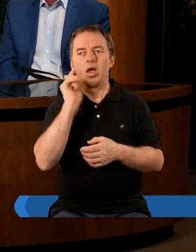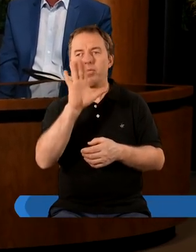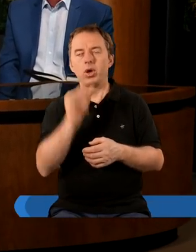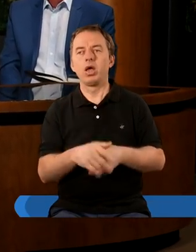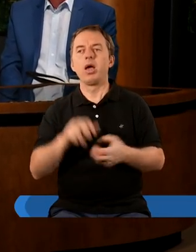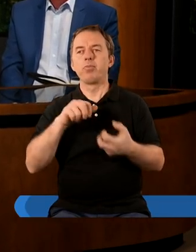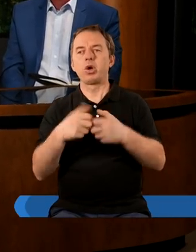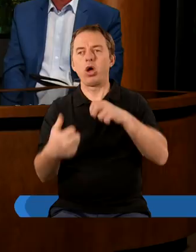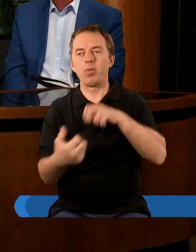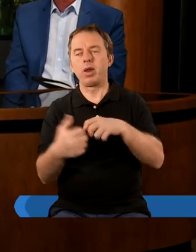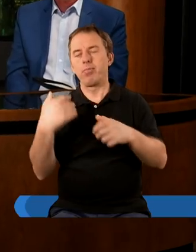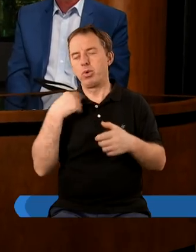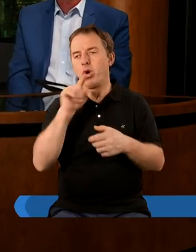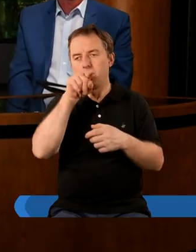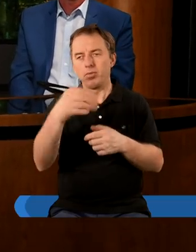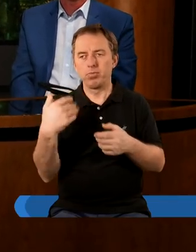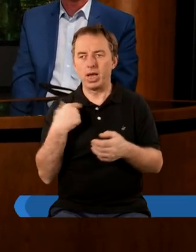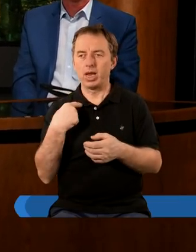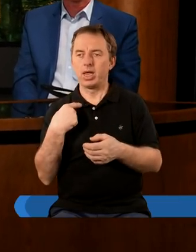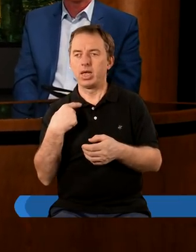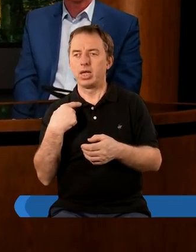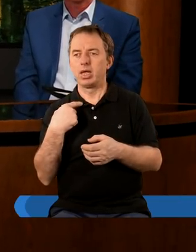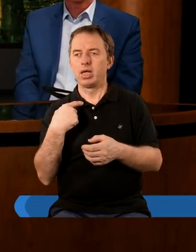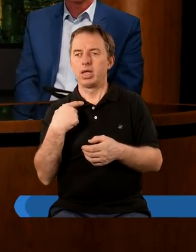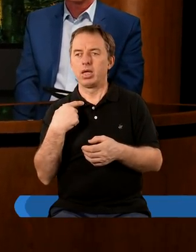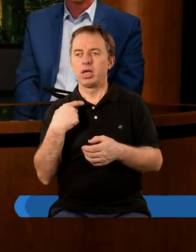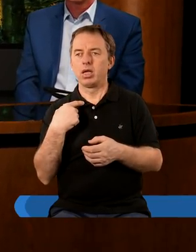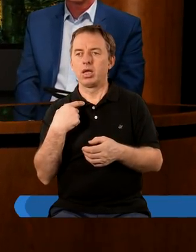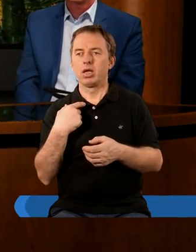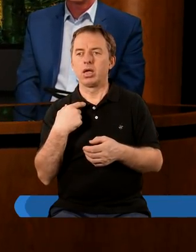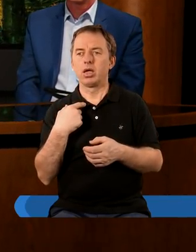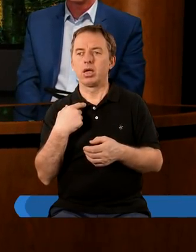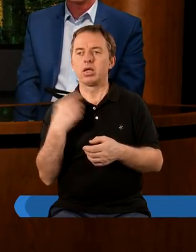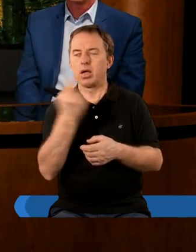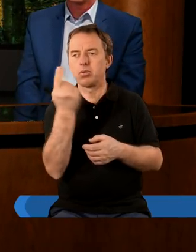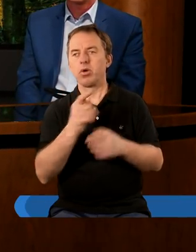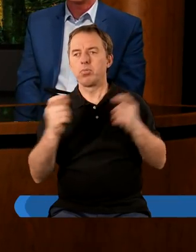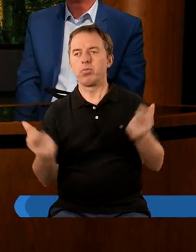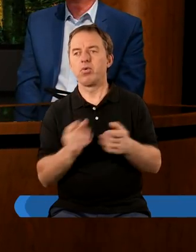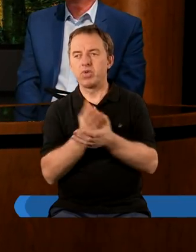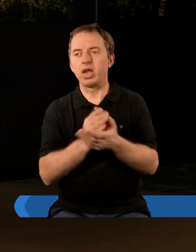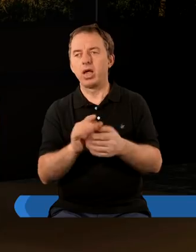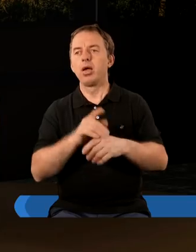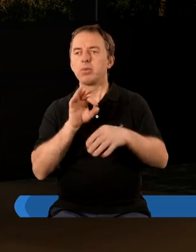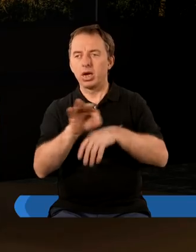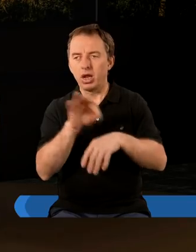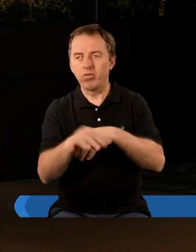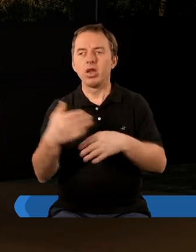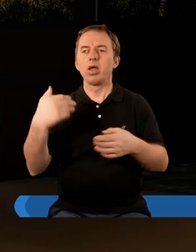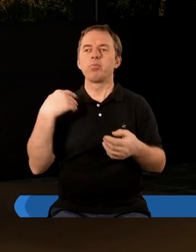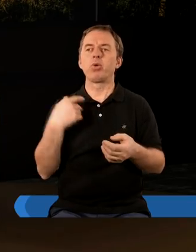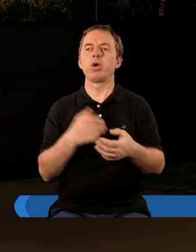ich problemem było też to, że oni byli, też była zabraniana im wiara, byli prześladowani, były,